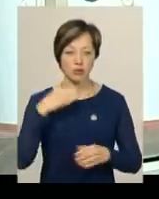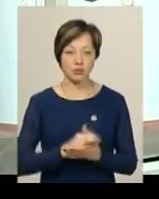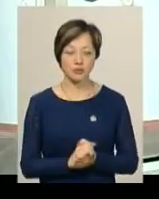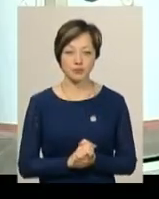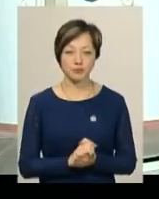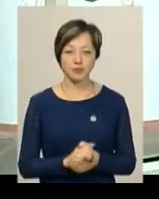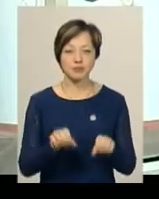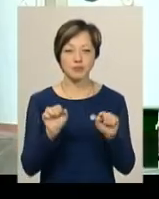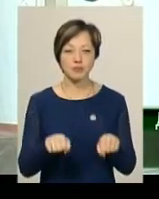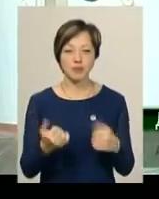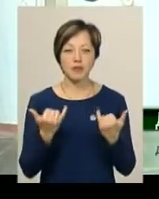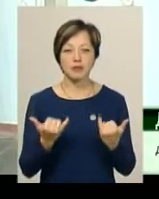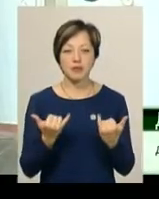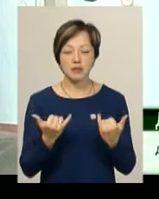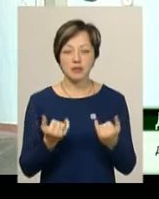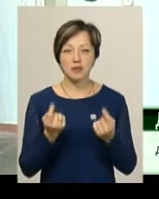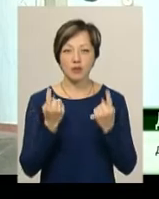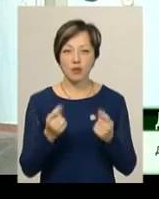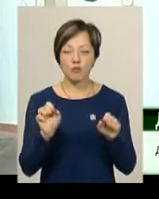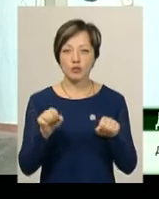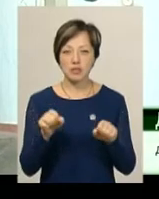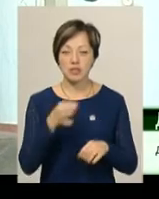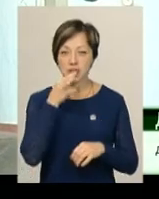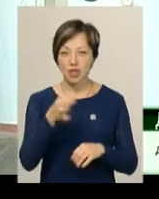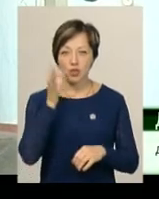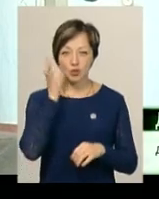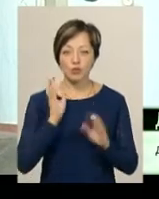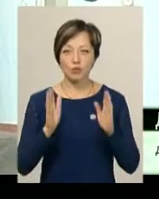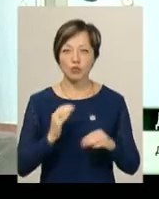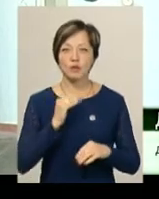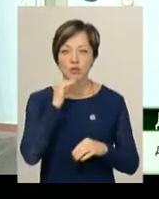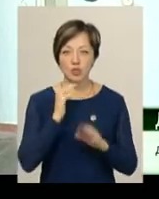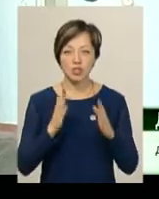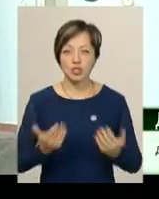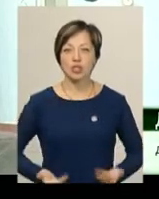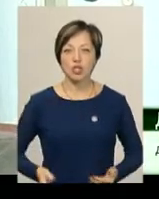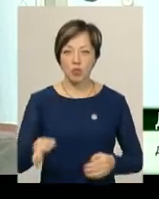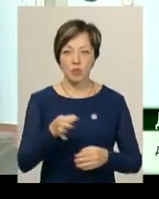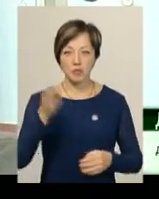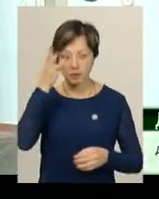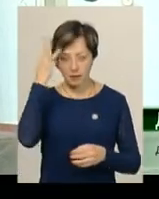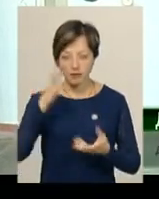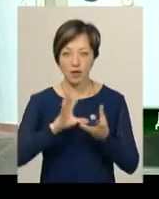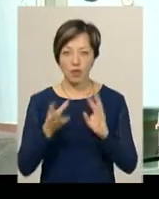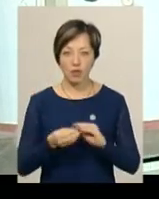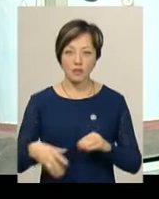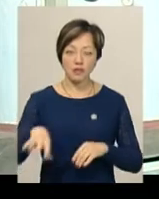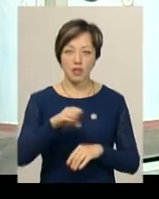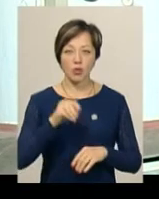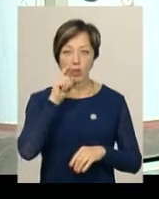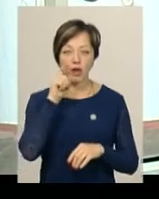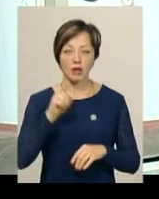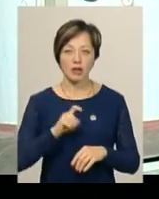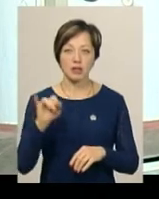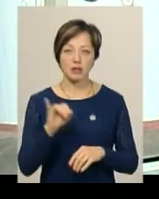Можна зараз з великою довгою ймовірності сказати, що цукру буде досить не тільки для жителів Хмельницької області, загалом до цієї України,